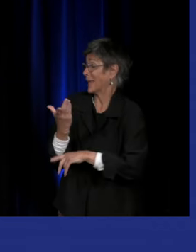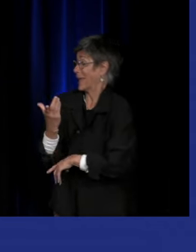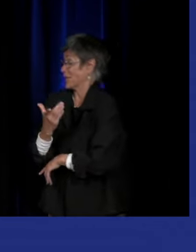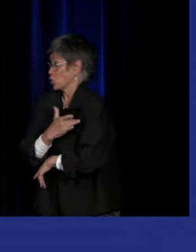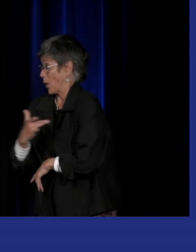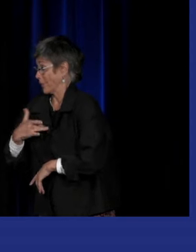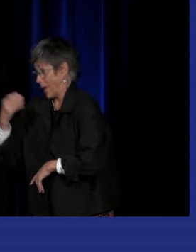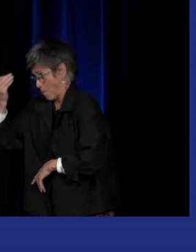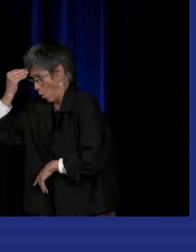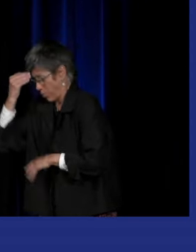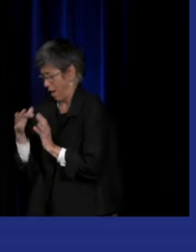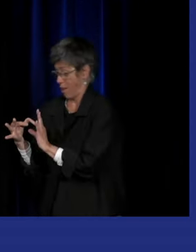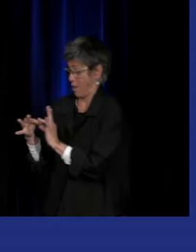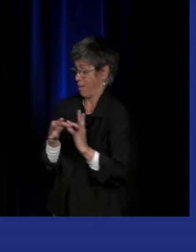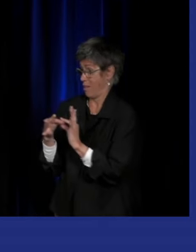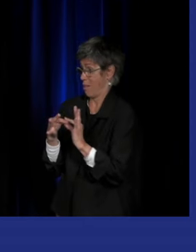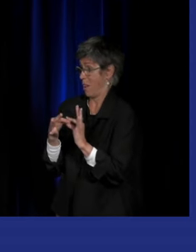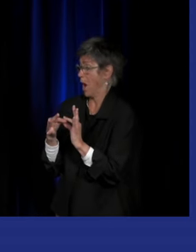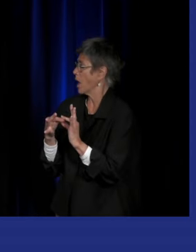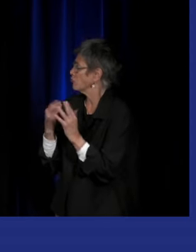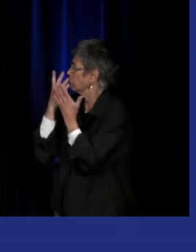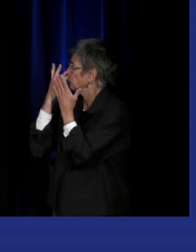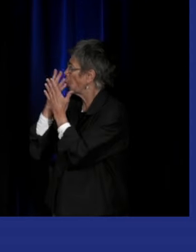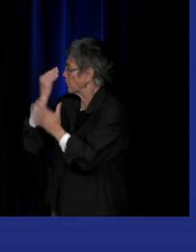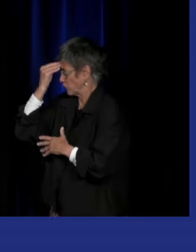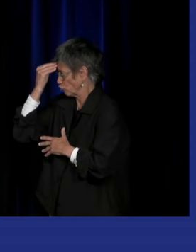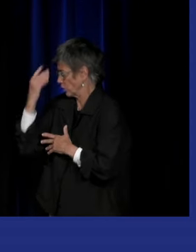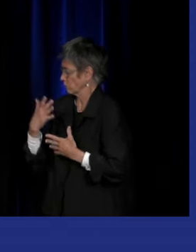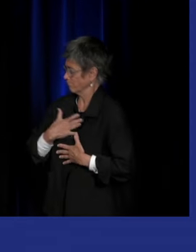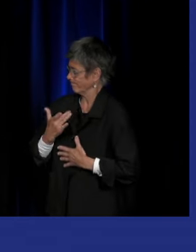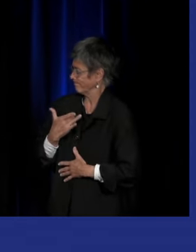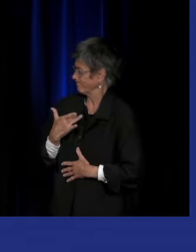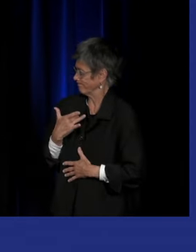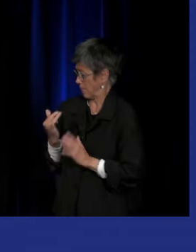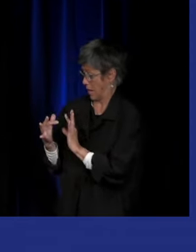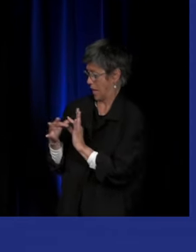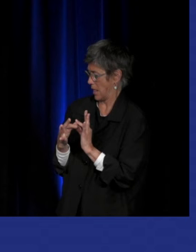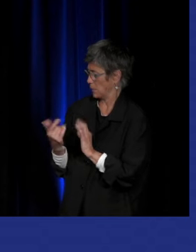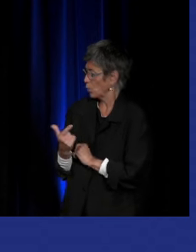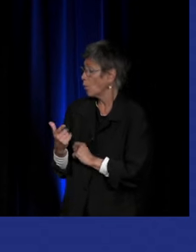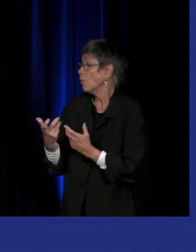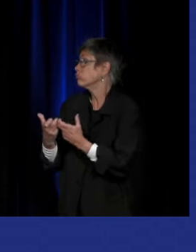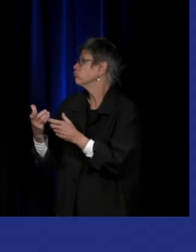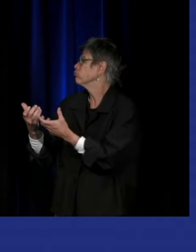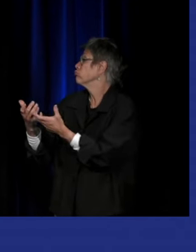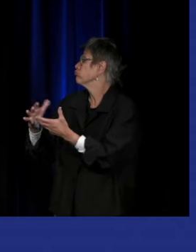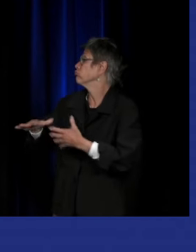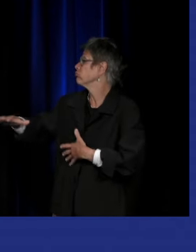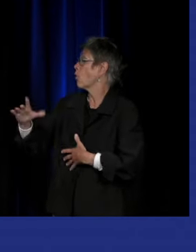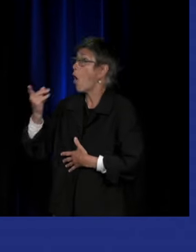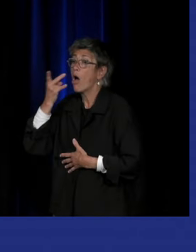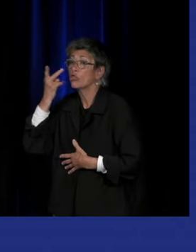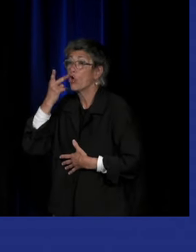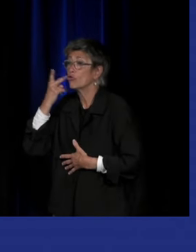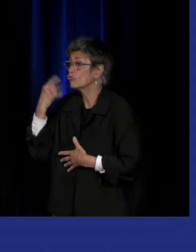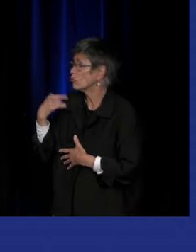et éventuellement certains troubles psychiques et en fait chez les entendants certains